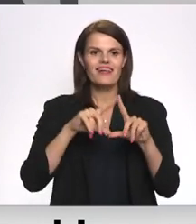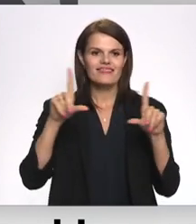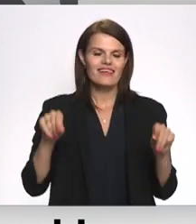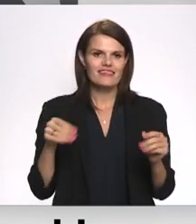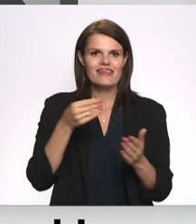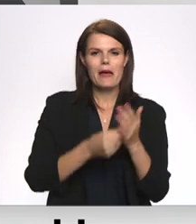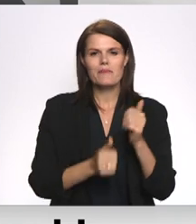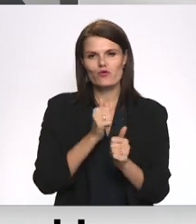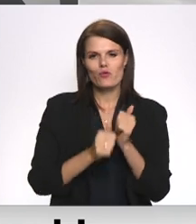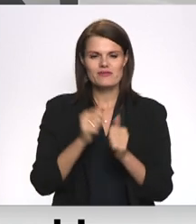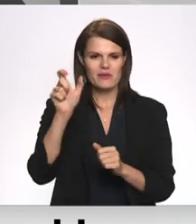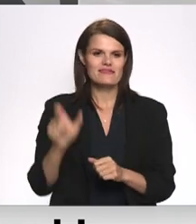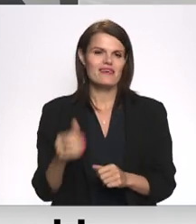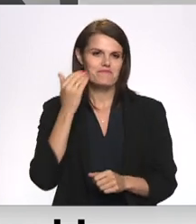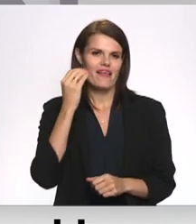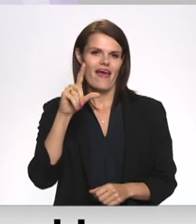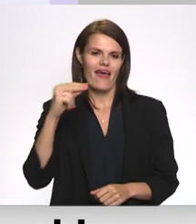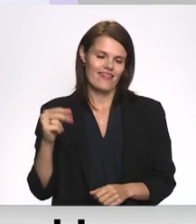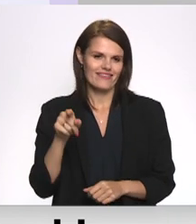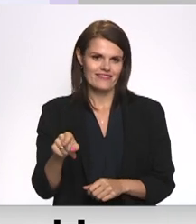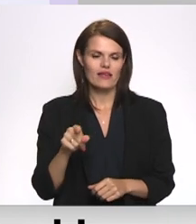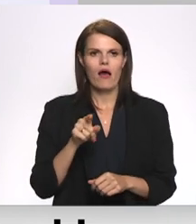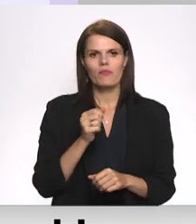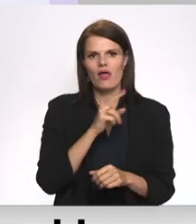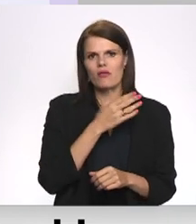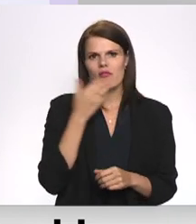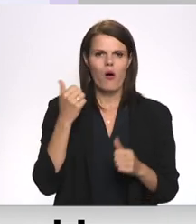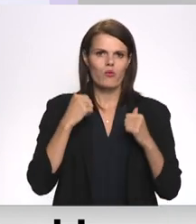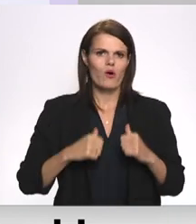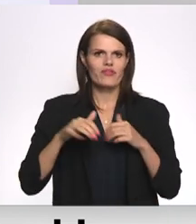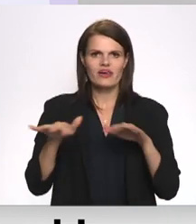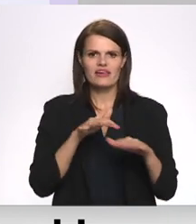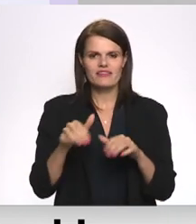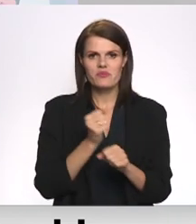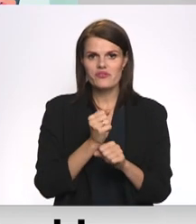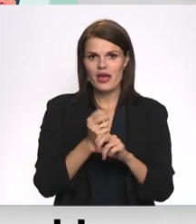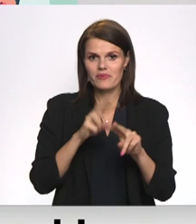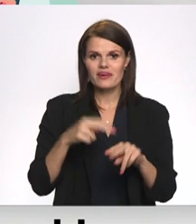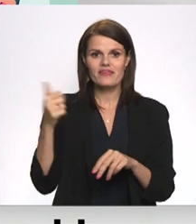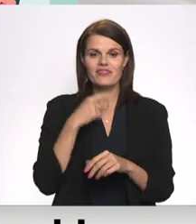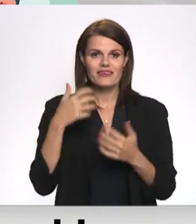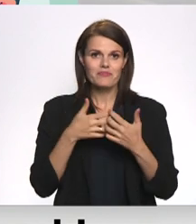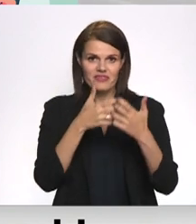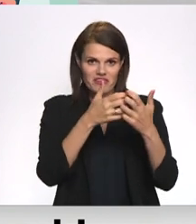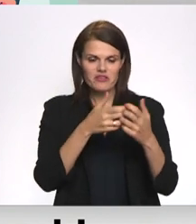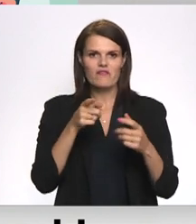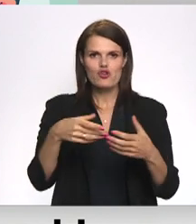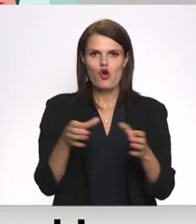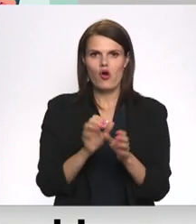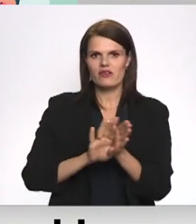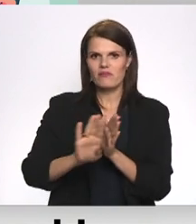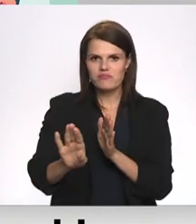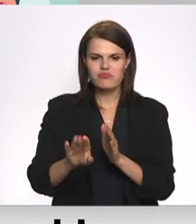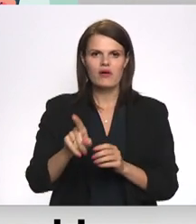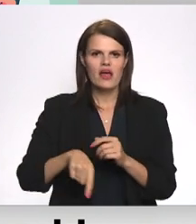iepirkuma speciālista Elza, kur saskaras ar netaisnību savā darba vietā. Mēģinot pret to cīnīties, viņa kolektīvā kļūst par izstumto, cieši no